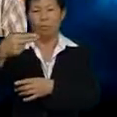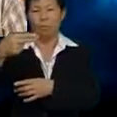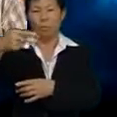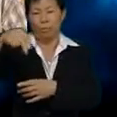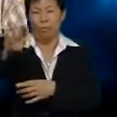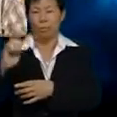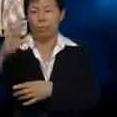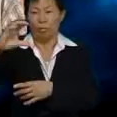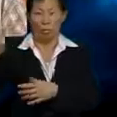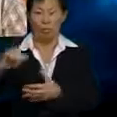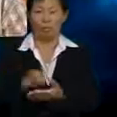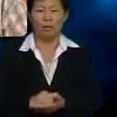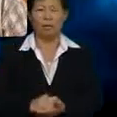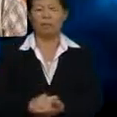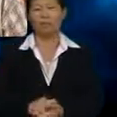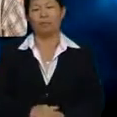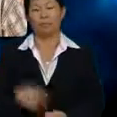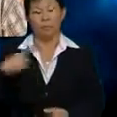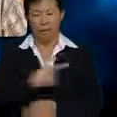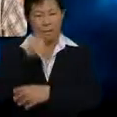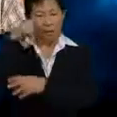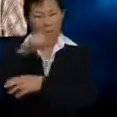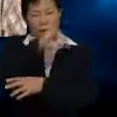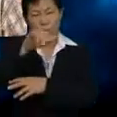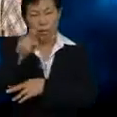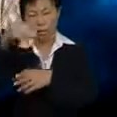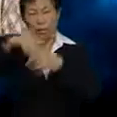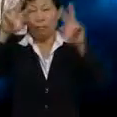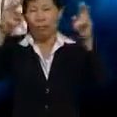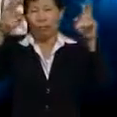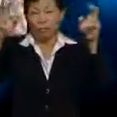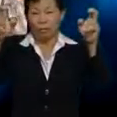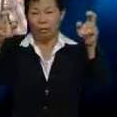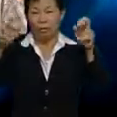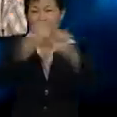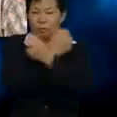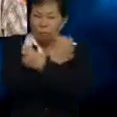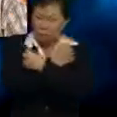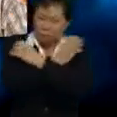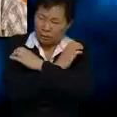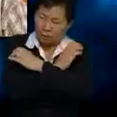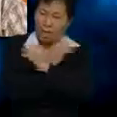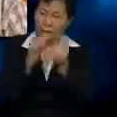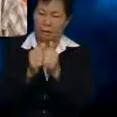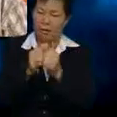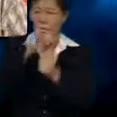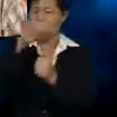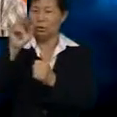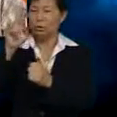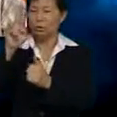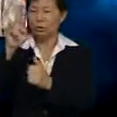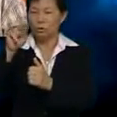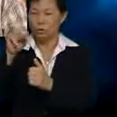Sebab itu, kita lihat Julia dalam konteks percintaan dengan Jun, tidaklah